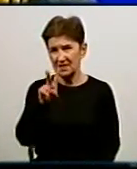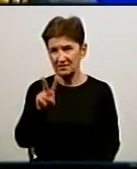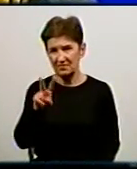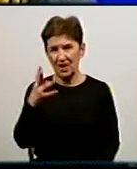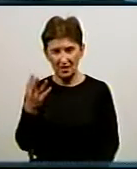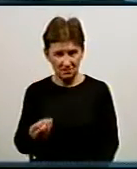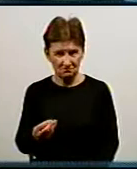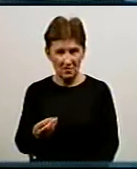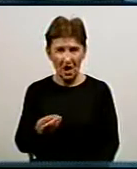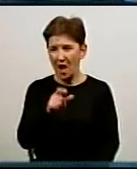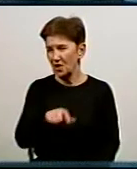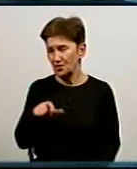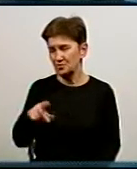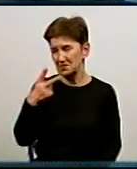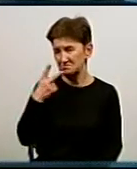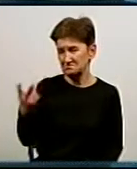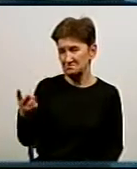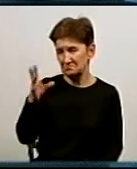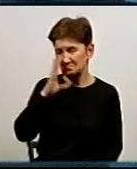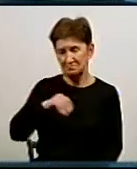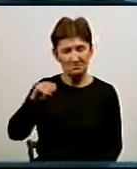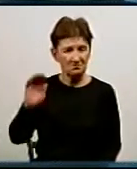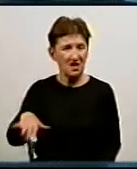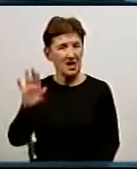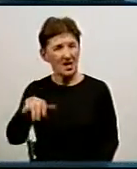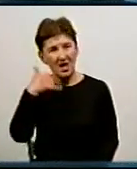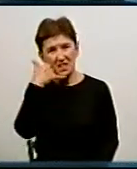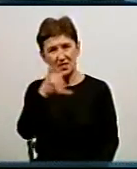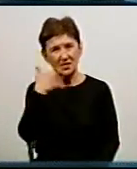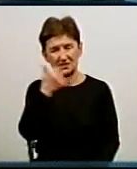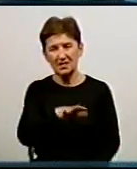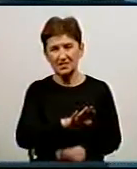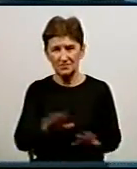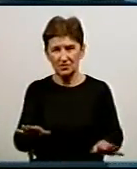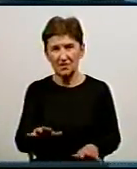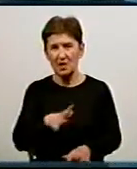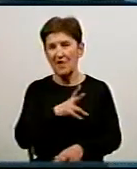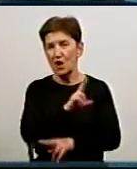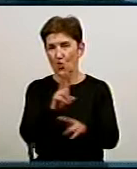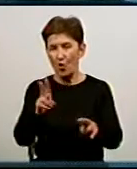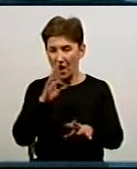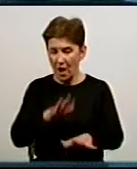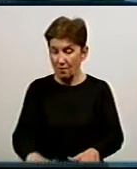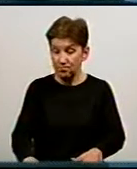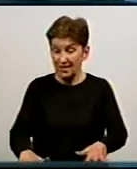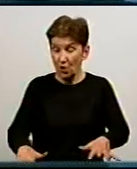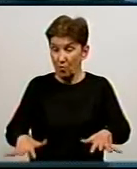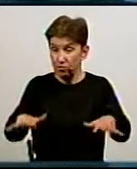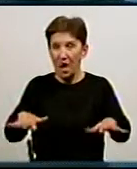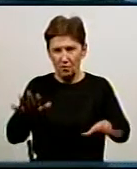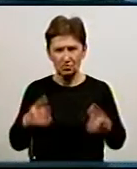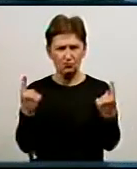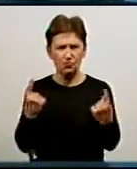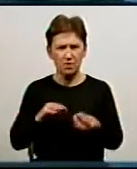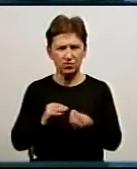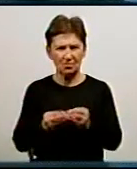звертають уваги на це. І коли цей грунт розмивається або ще когось підтоплює, звичайно, тоді купа проблем